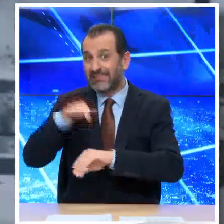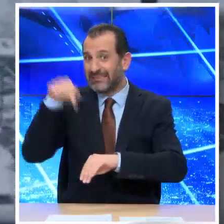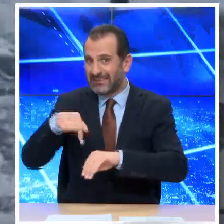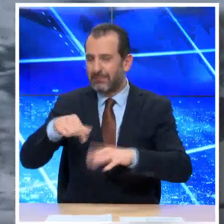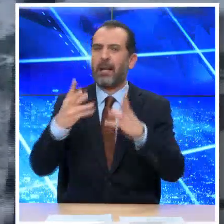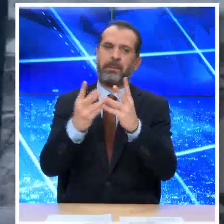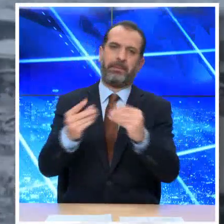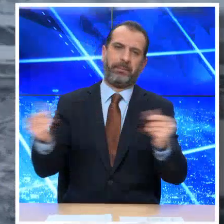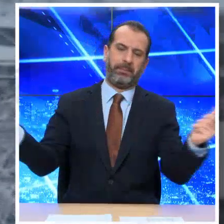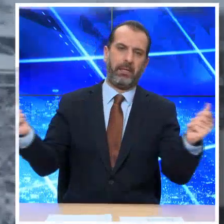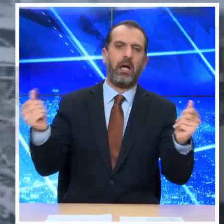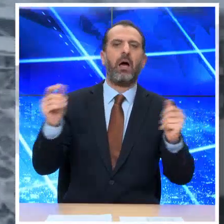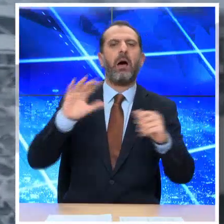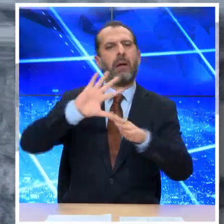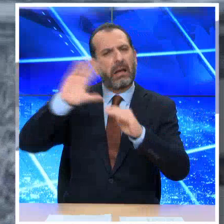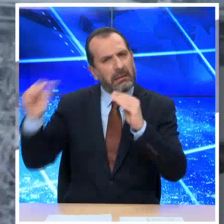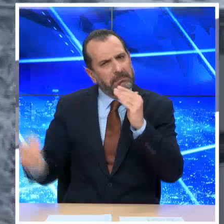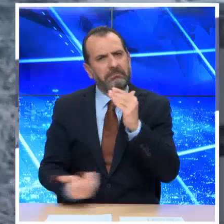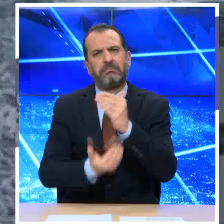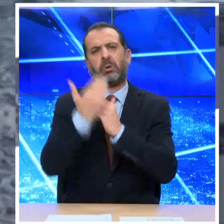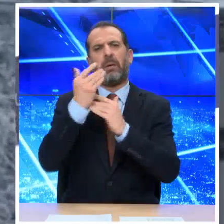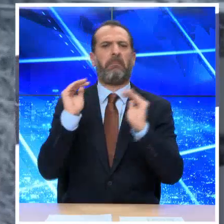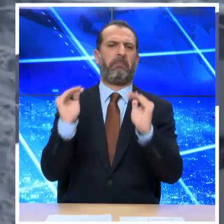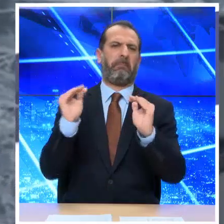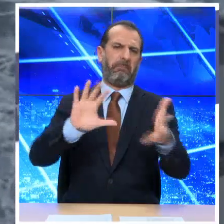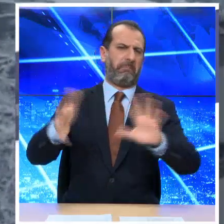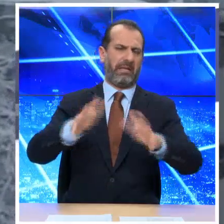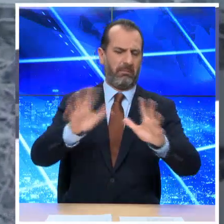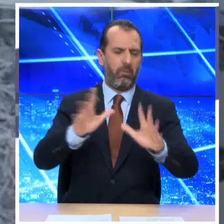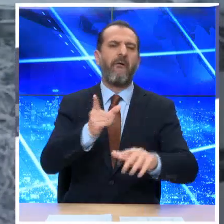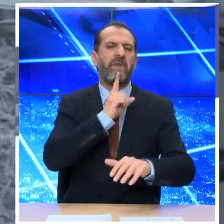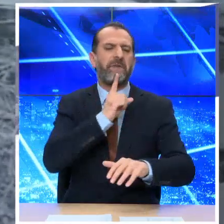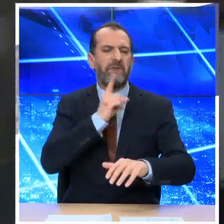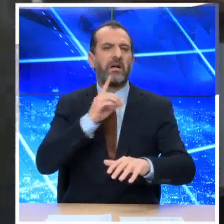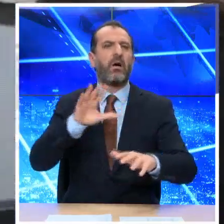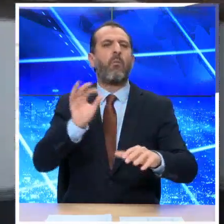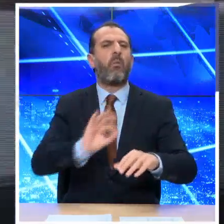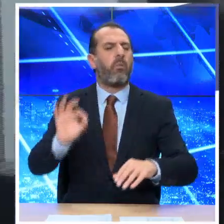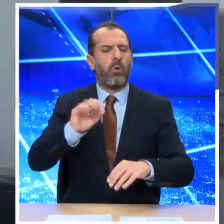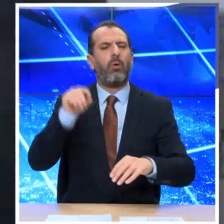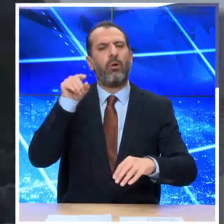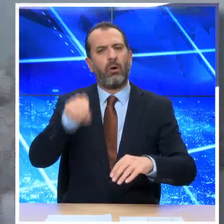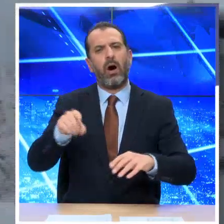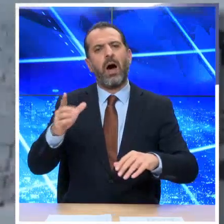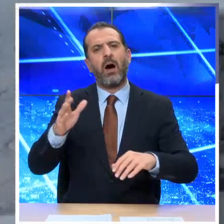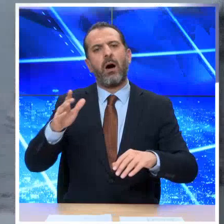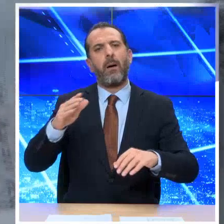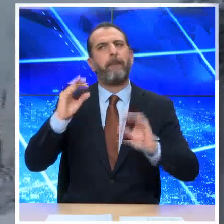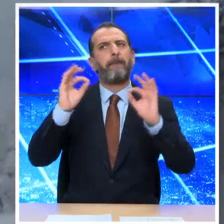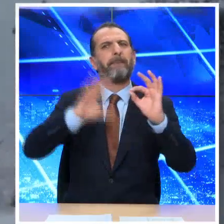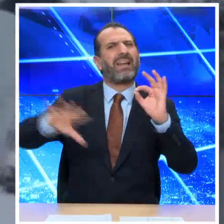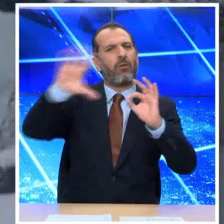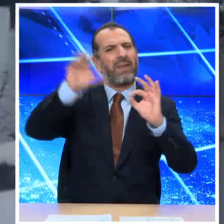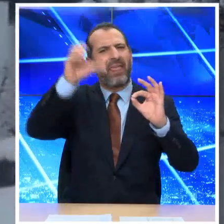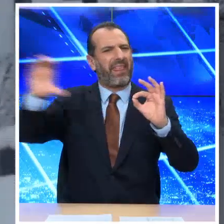εξασθενούν και θα κρατήσουν μέχρι τις πρωινές ώρες αύριο. Η ίδια κατάσταση επικρατεί κυρίως στην Ανατολική Μακεδονία και